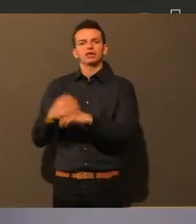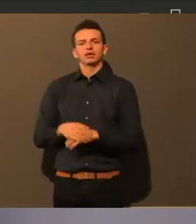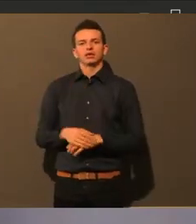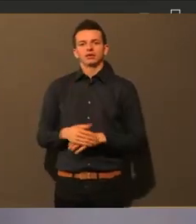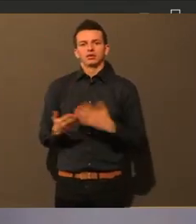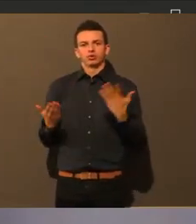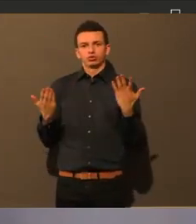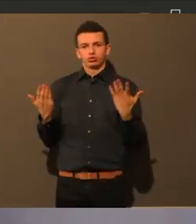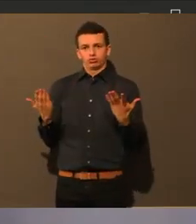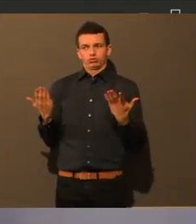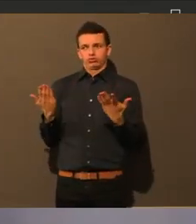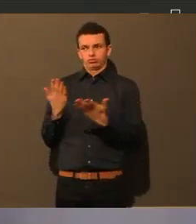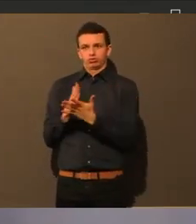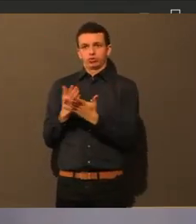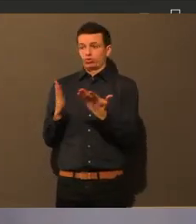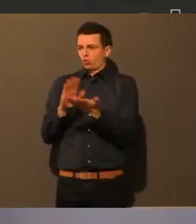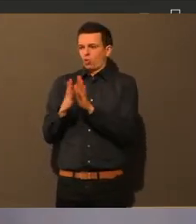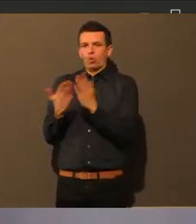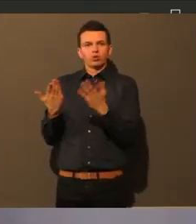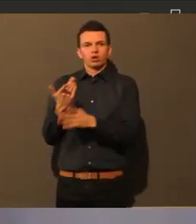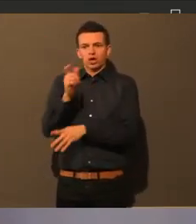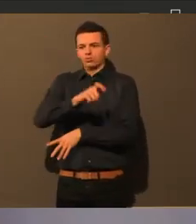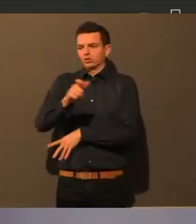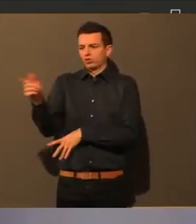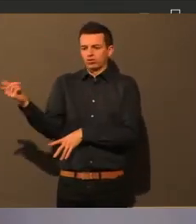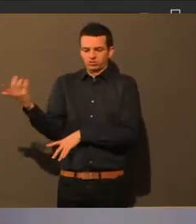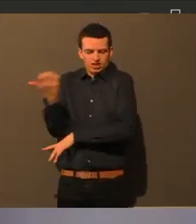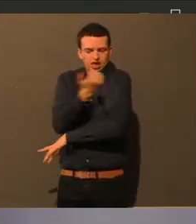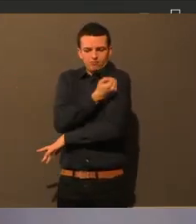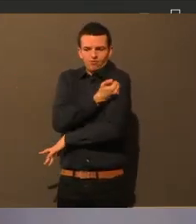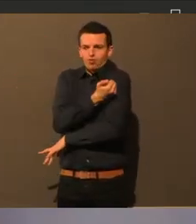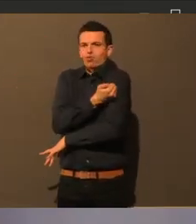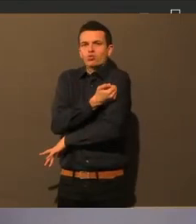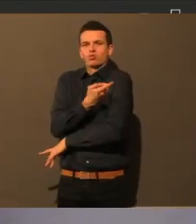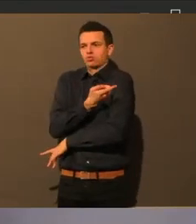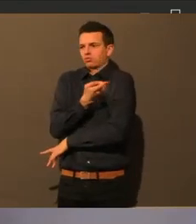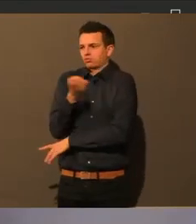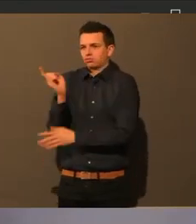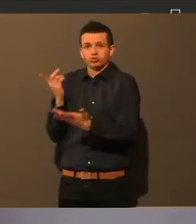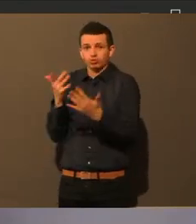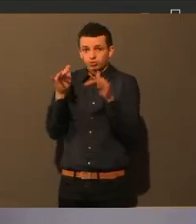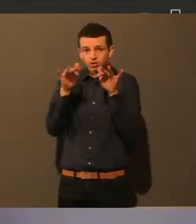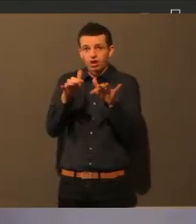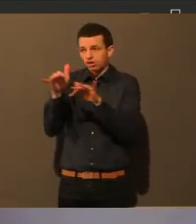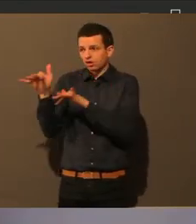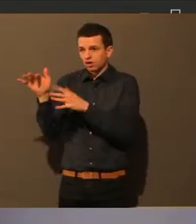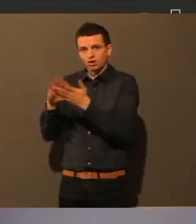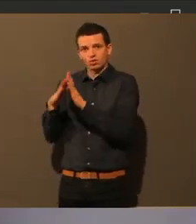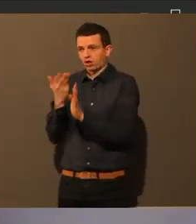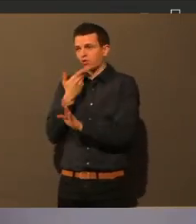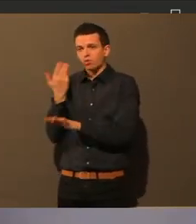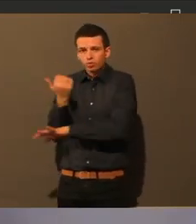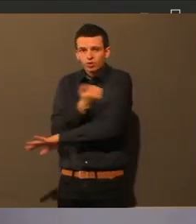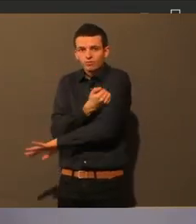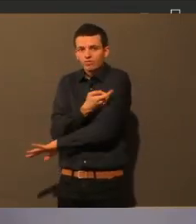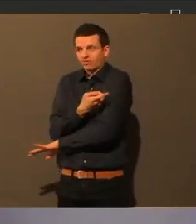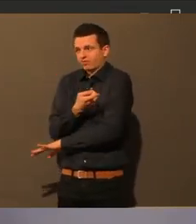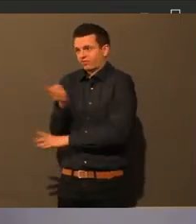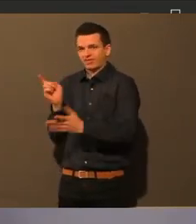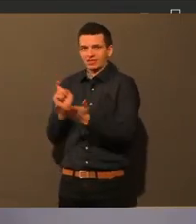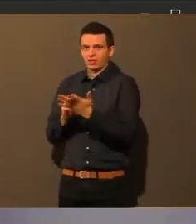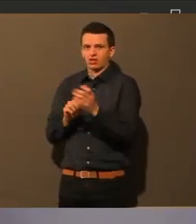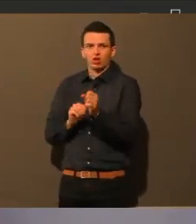für die, die sich vielleicht dann nicht impfen lassen, wer weiß, was da noch kommt, wird die Maske uns sicherlich noch eine sehr lange Zeit wahrscheinlich